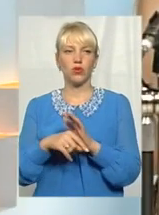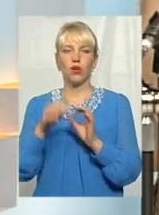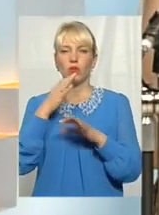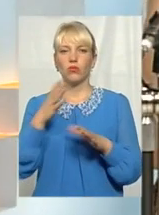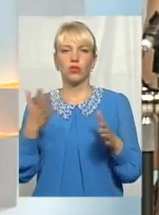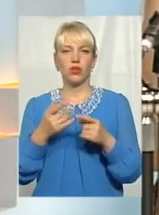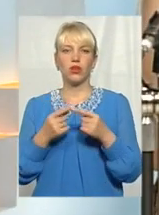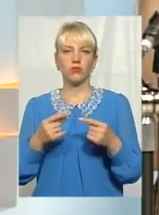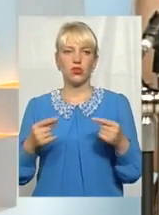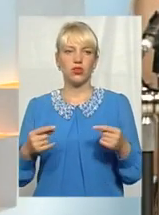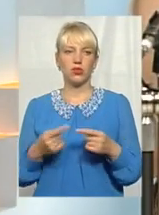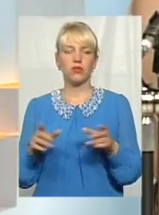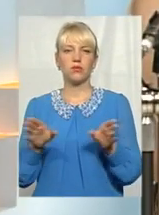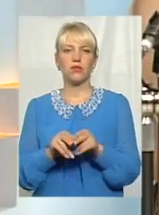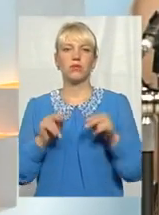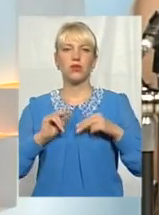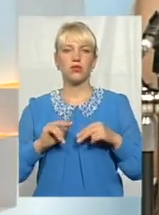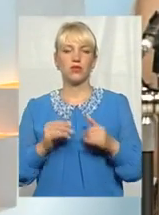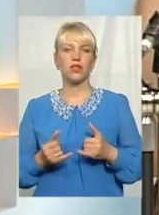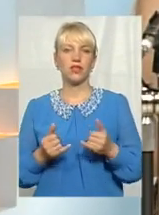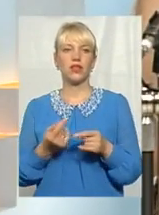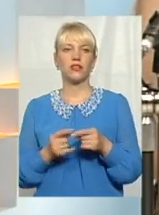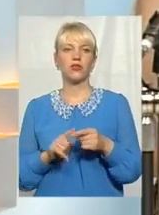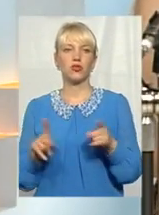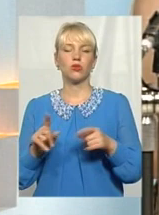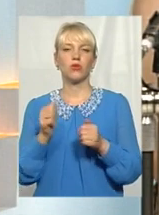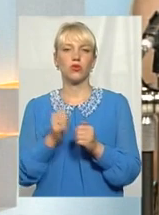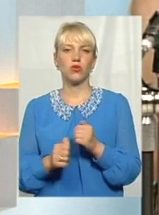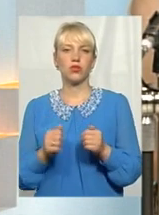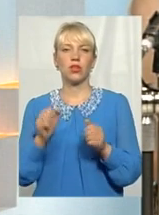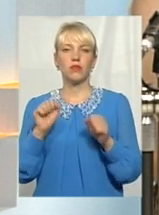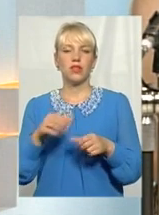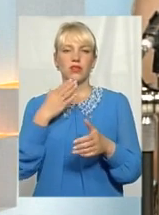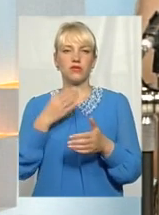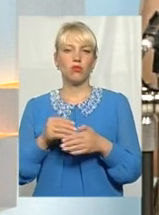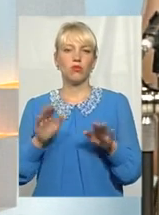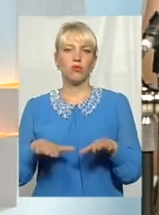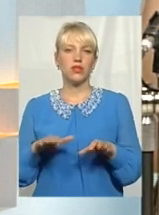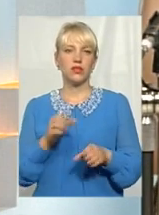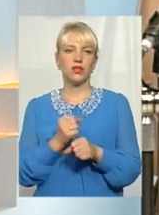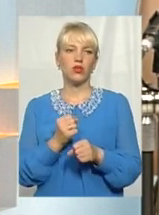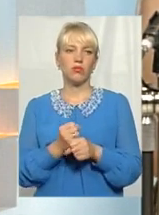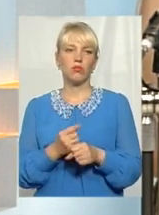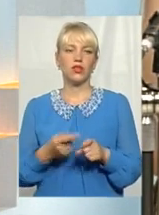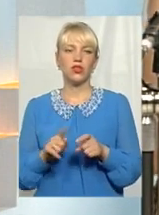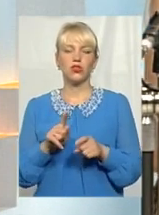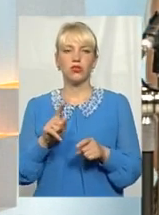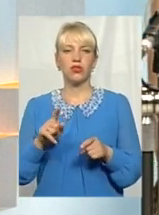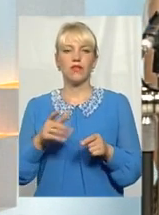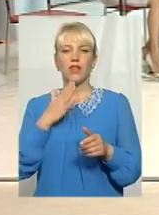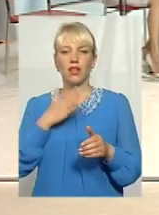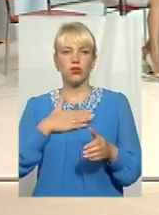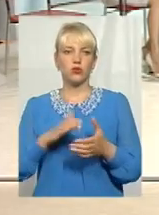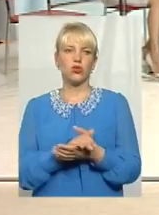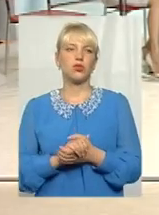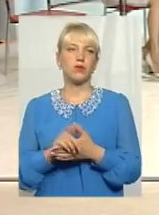чином співпрацювати для того, аби ми могли кожен на своєму місці робити щось краще для нашого суспільства, де ми живемо.